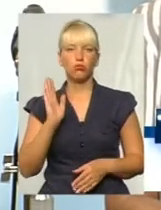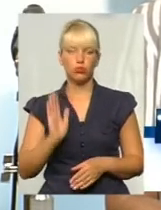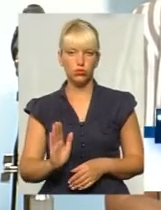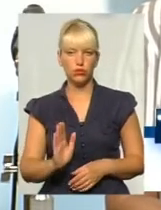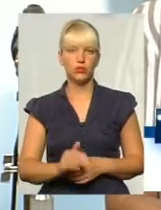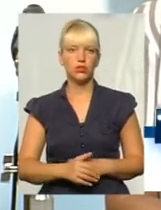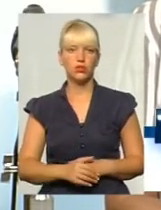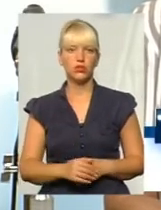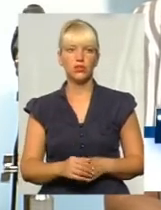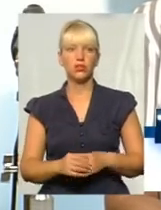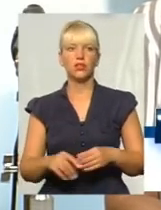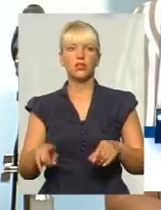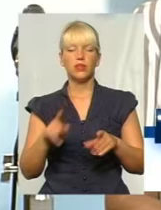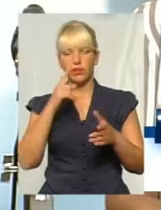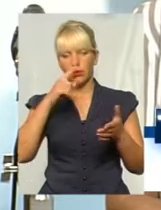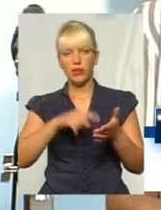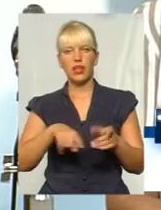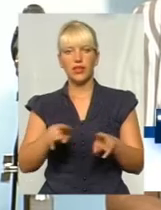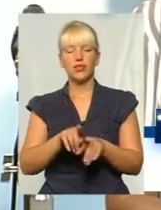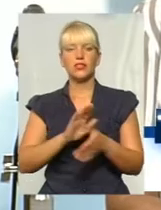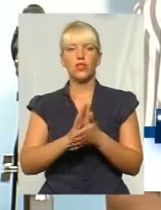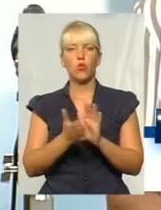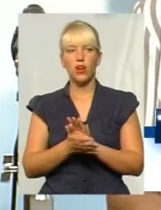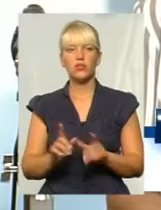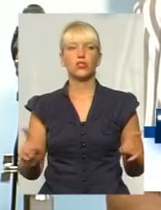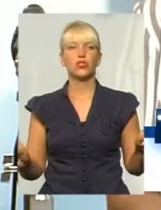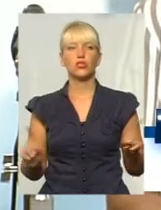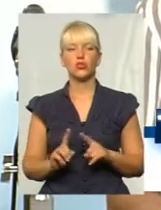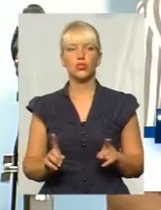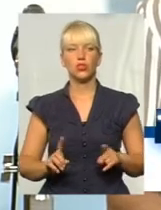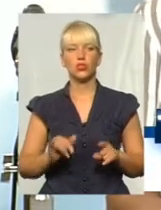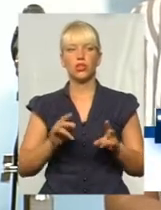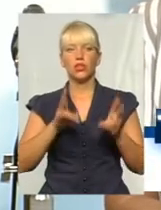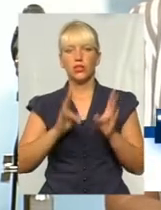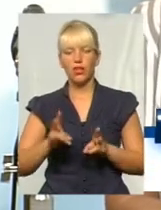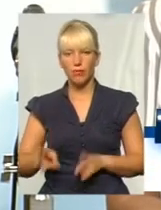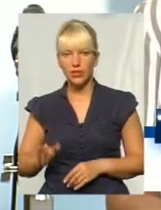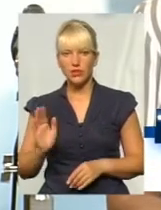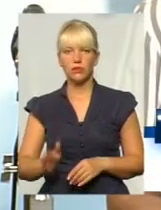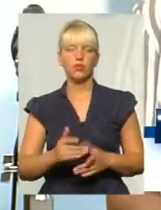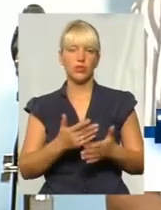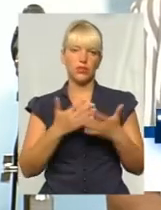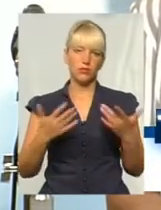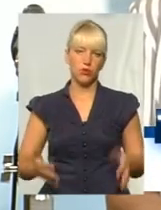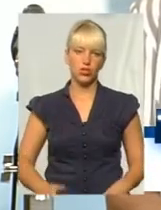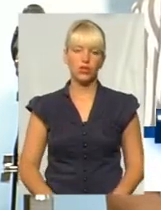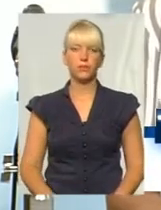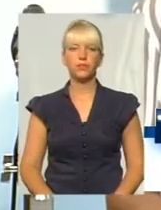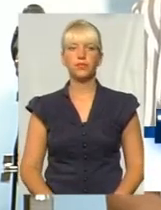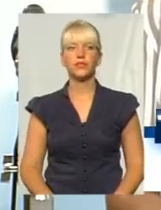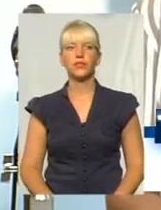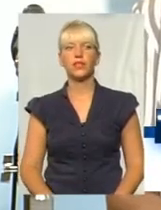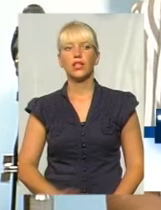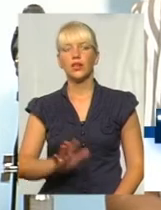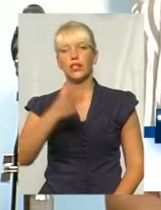траплятися такі ситуації, що біда, травматизм і все таке ж. І